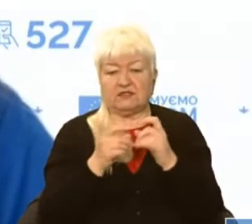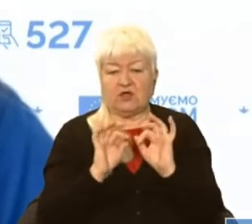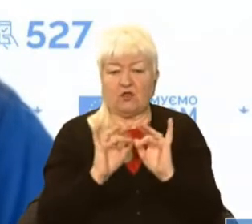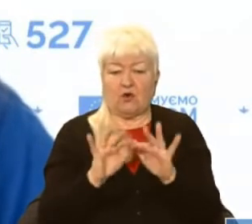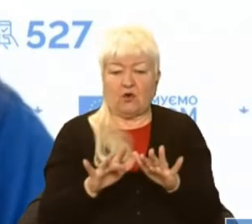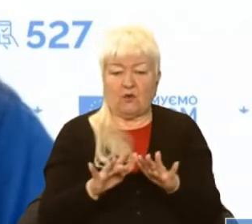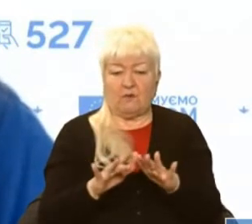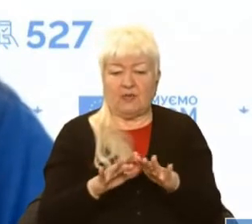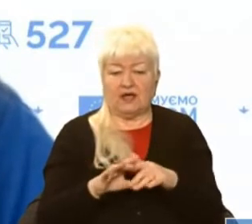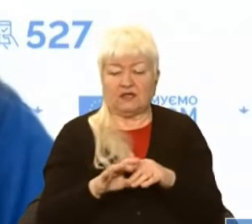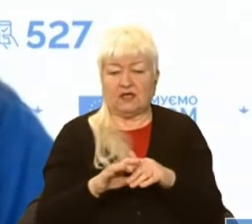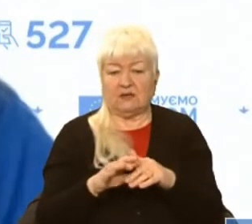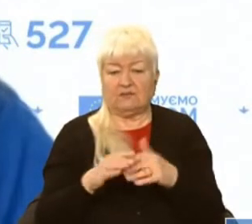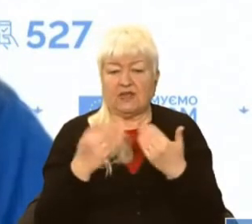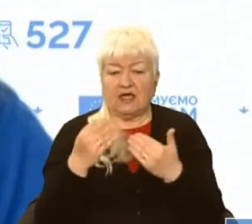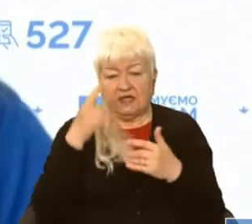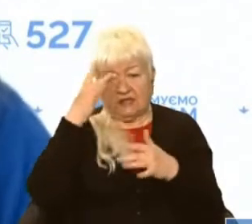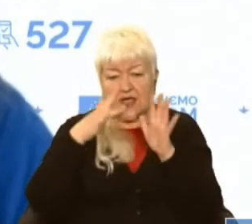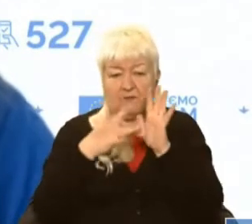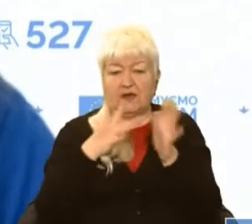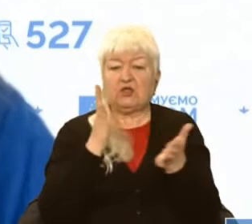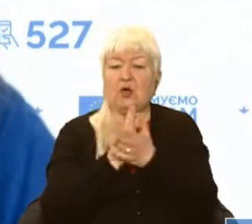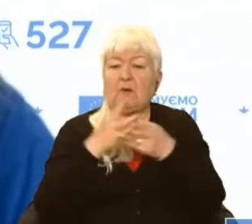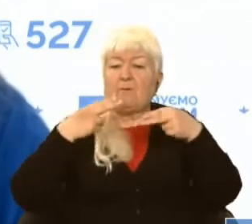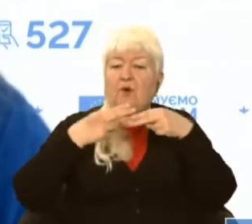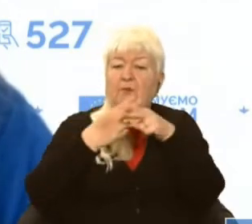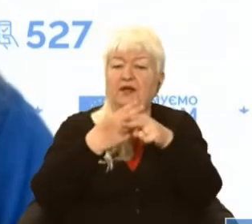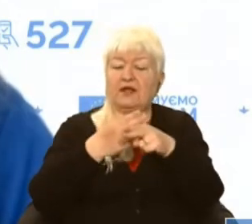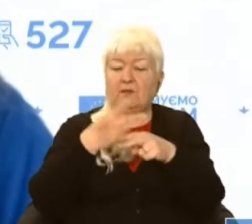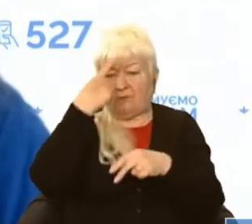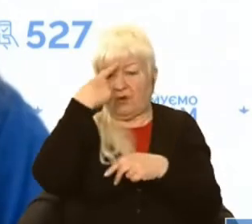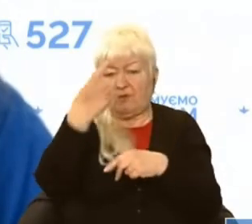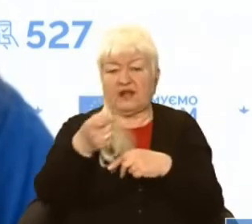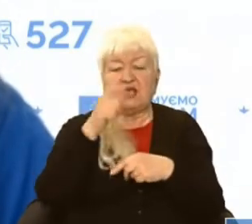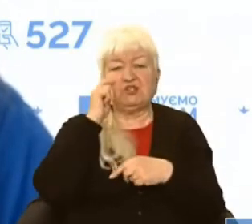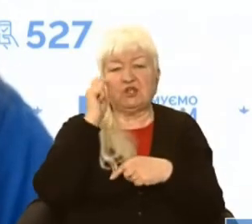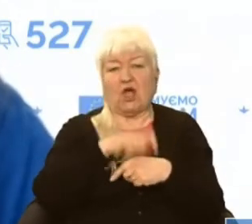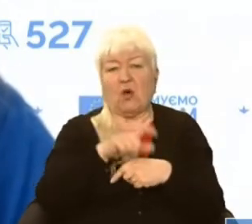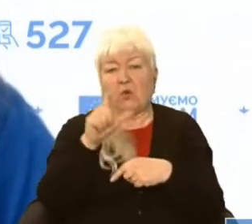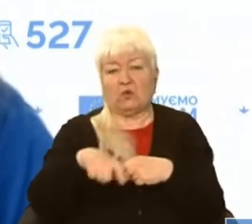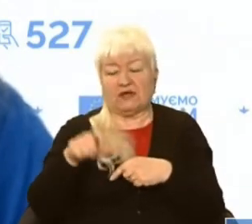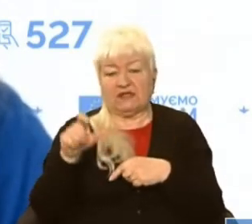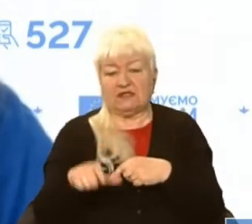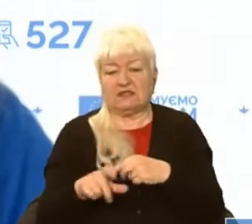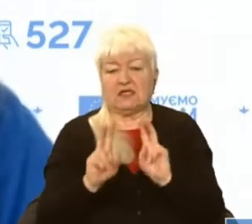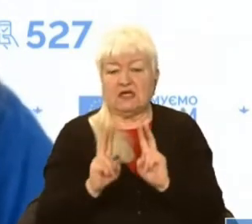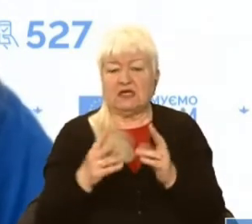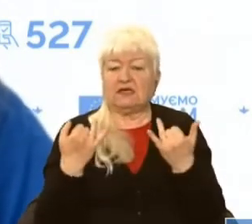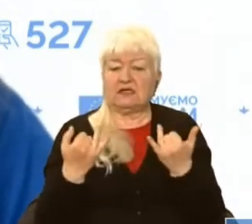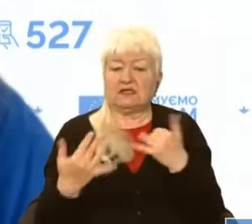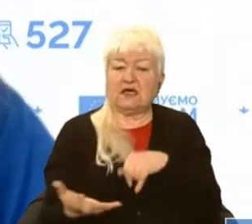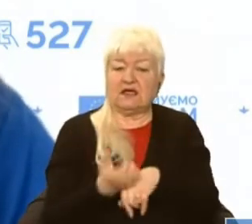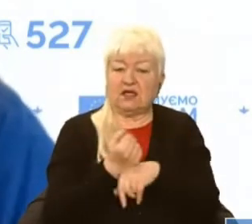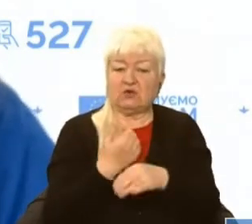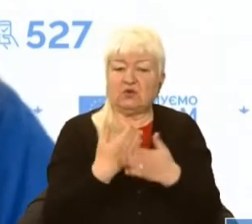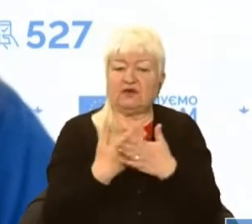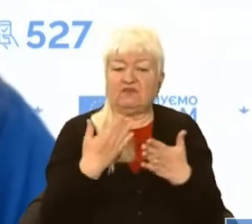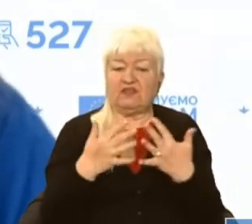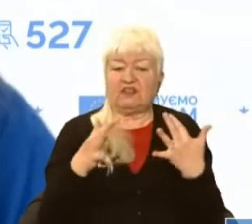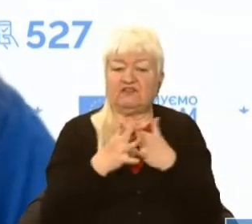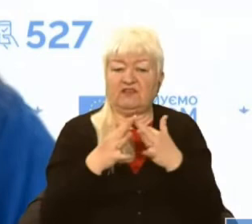людьми. І її метою якраз є попередження українців і українок, які зараз рятуються від війни,